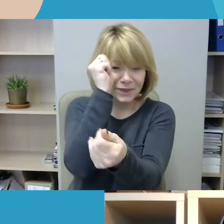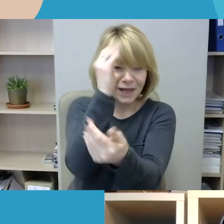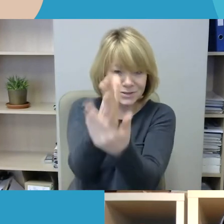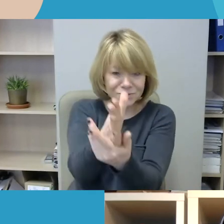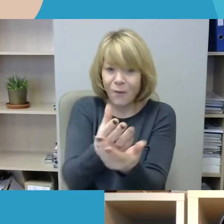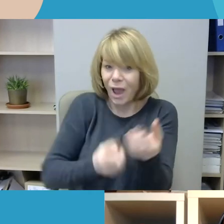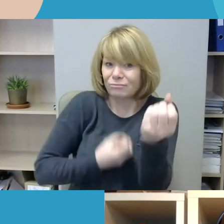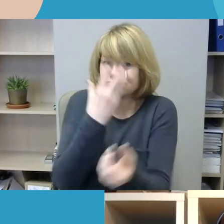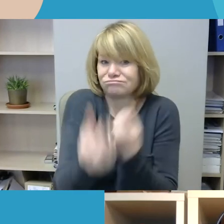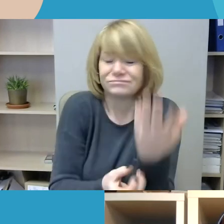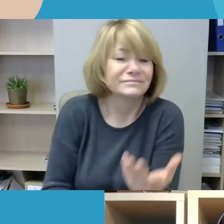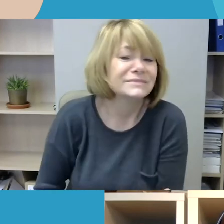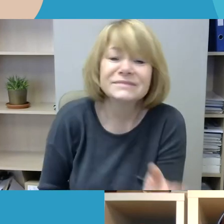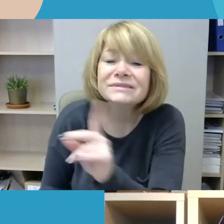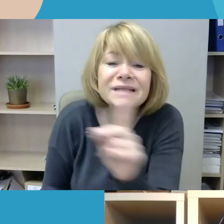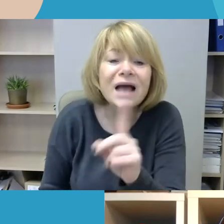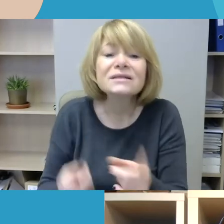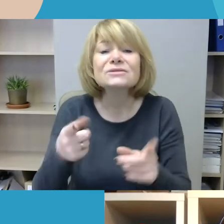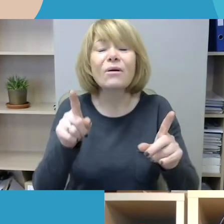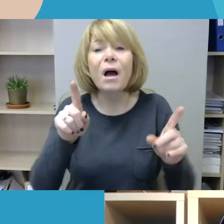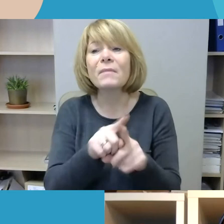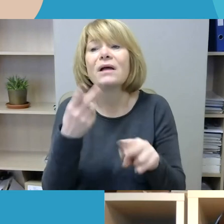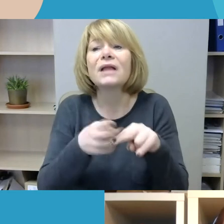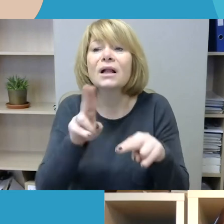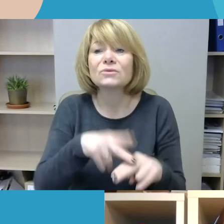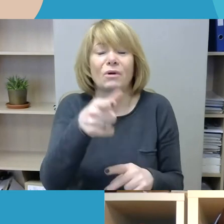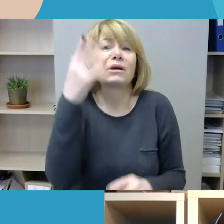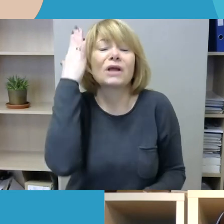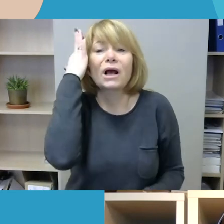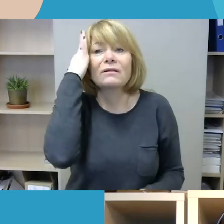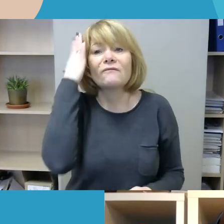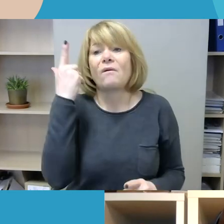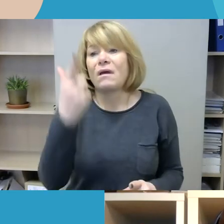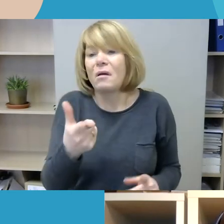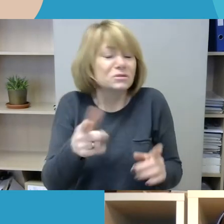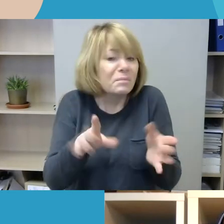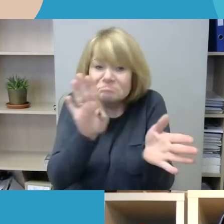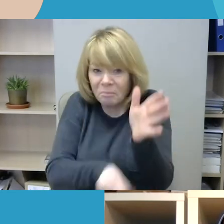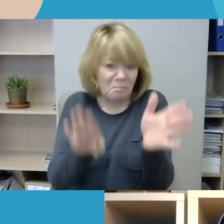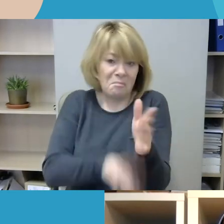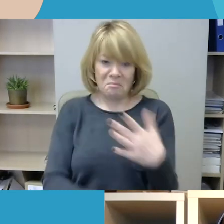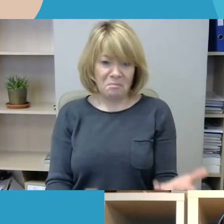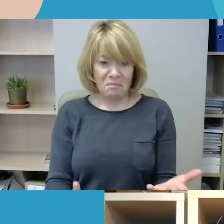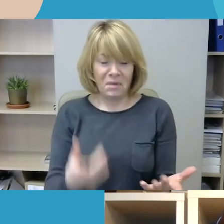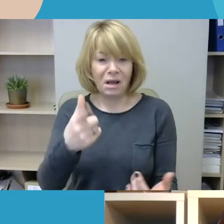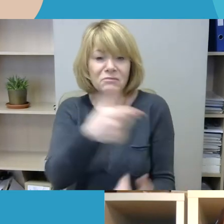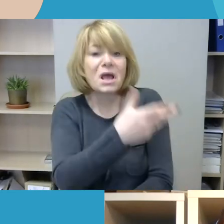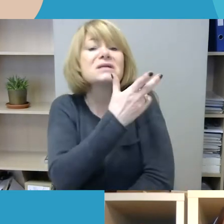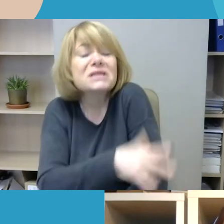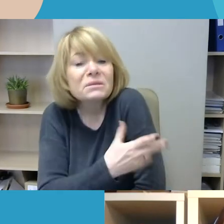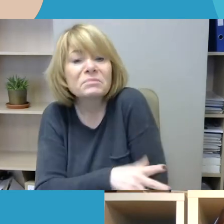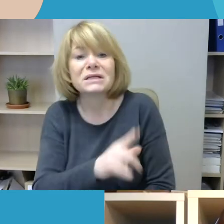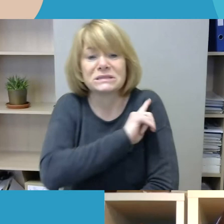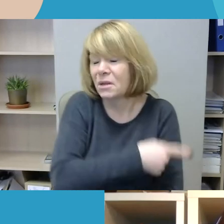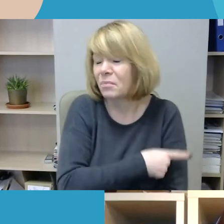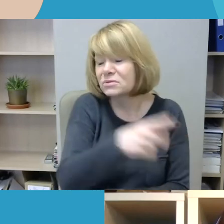neapykantą, o dėl to, kad tie žmonės nelaikomi pakankamai žmonėmis ar laikomi silpnesneis. Ir va, čia yra tas